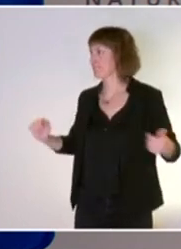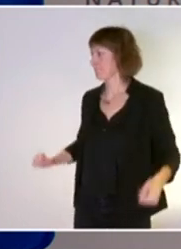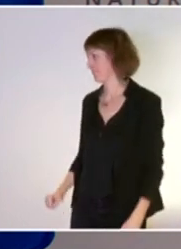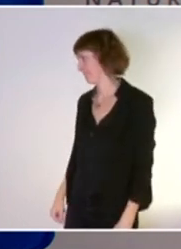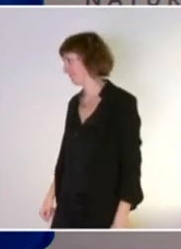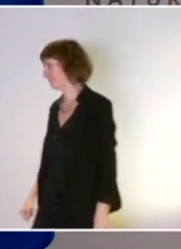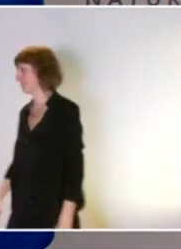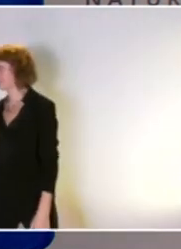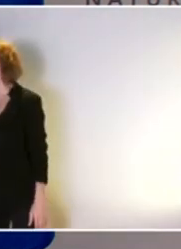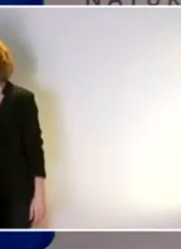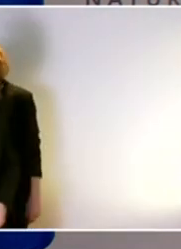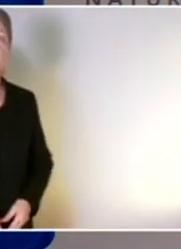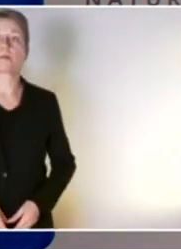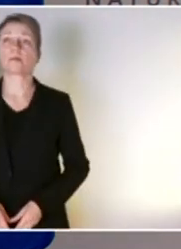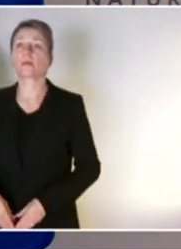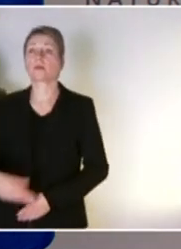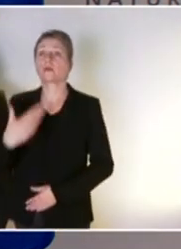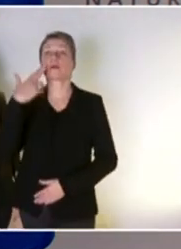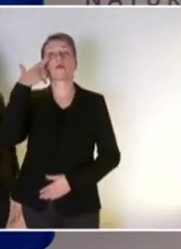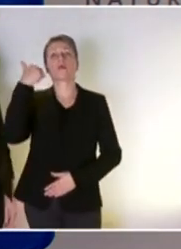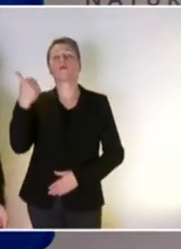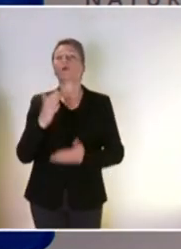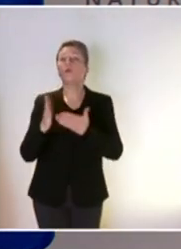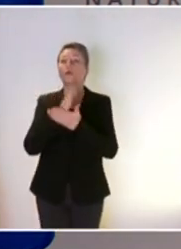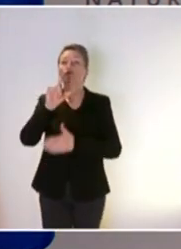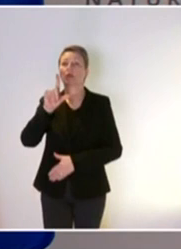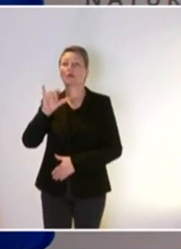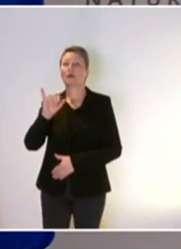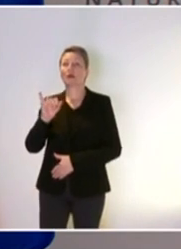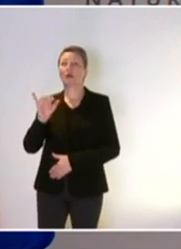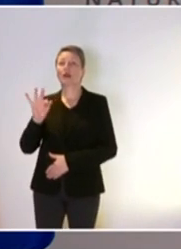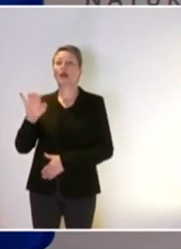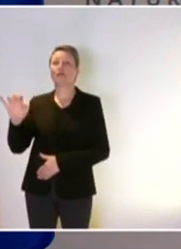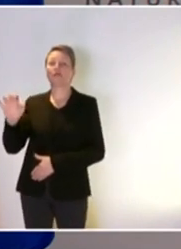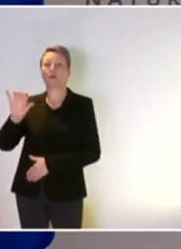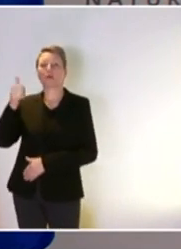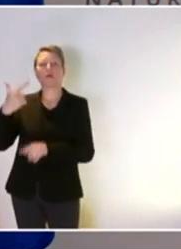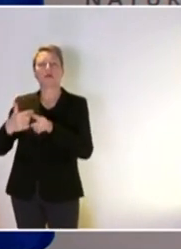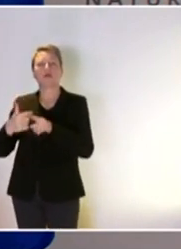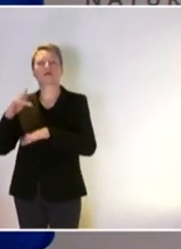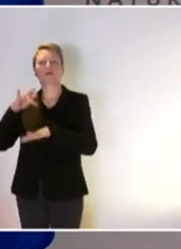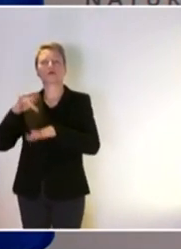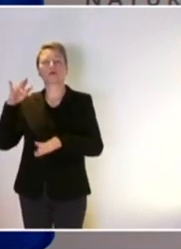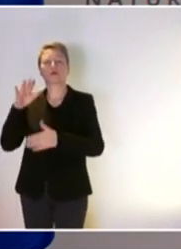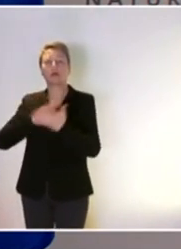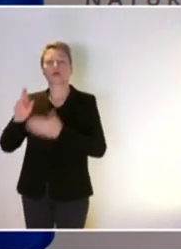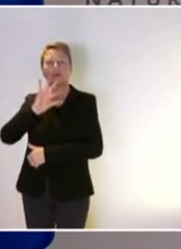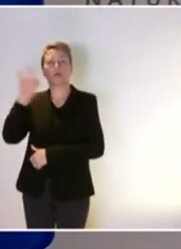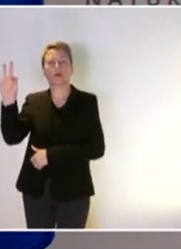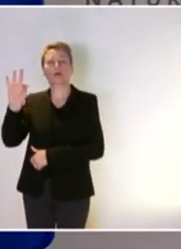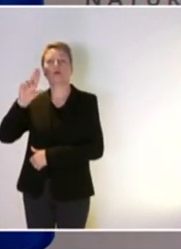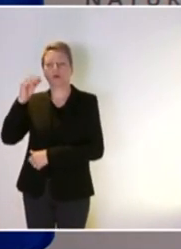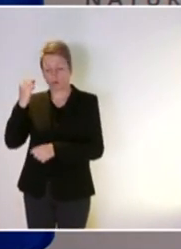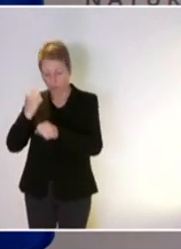attribué à la région Grand-Est, c la première fois qu'un projet LIFE transversal est attribué à une région française alors que ça fait 30 ans que ces projets LIFE